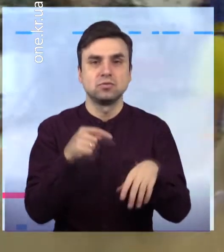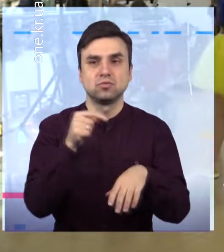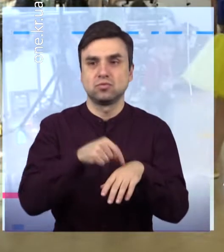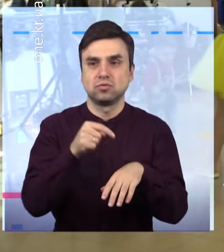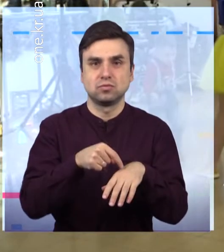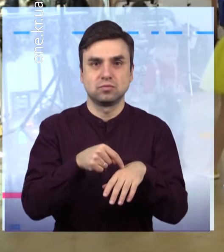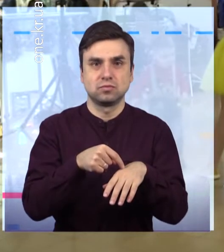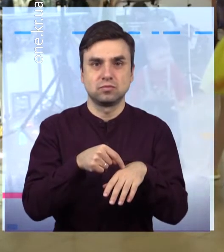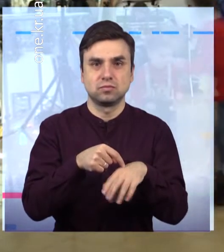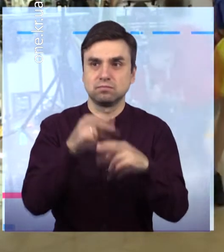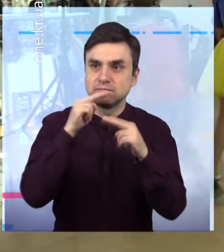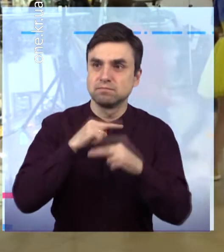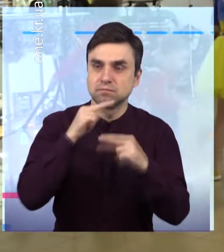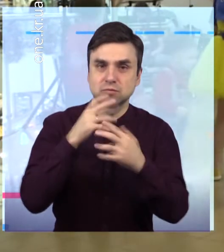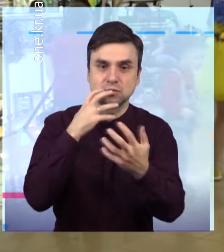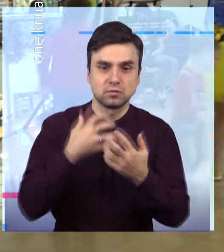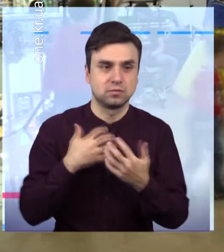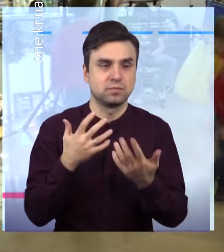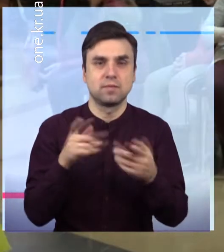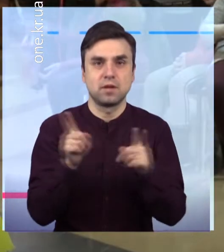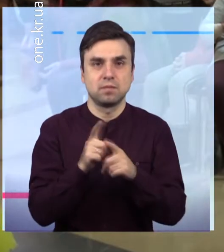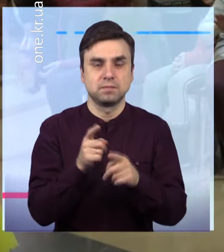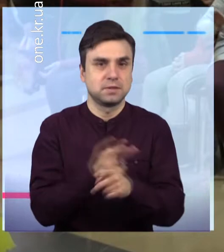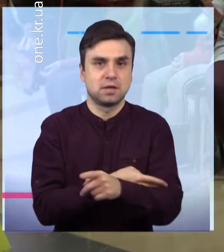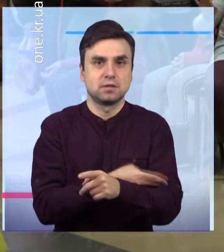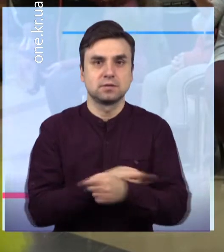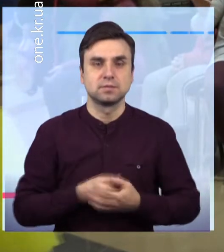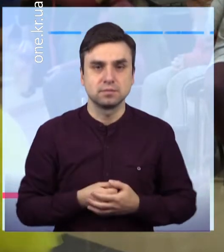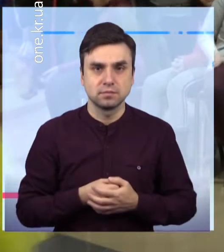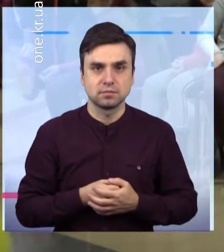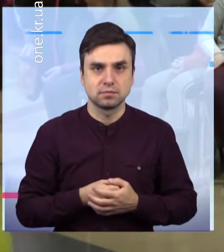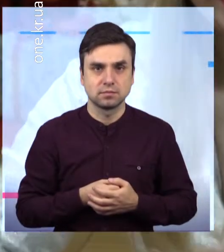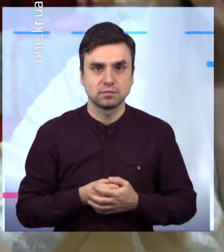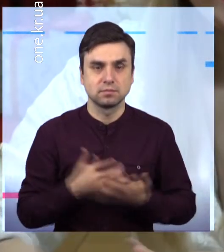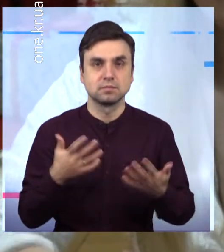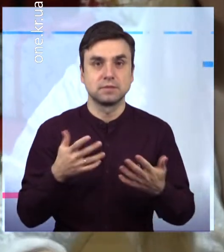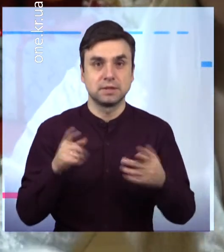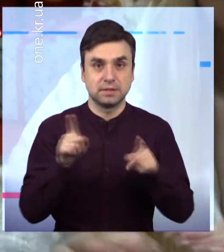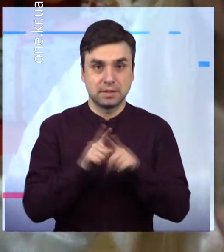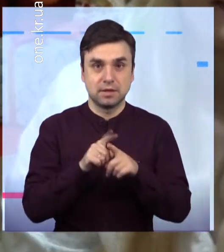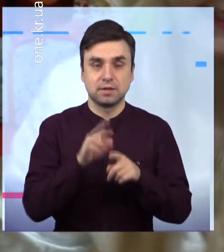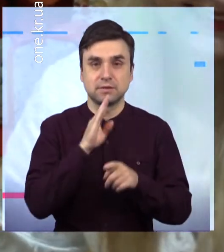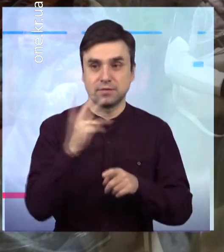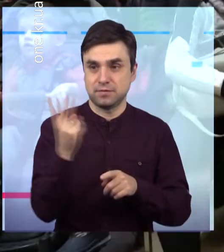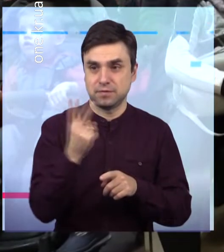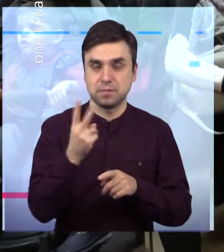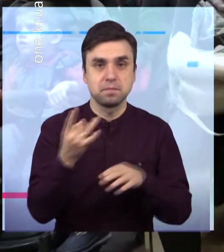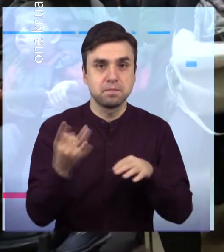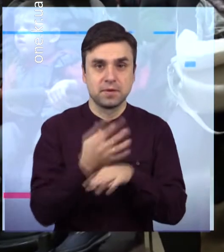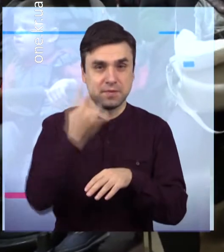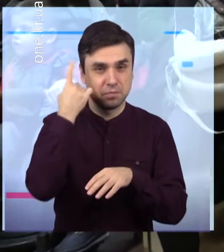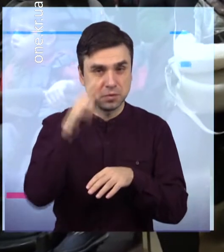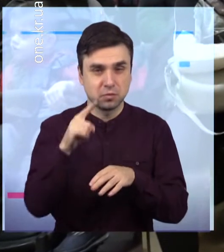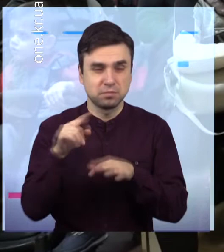Такий за масштабами захід дівчата організували вперше, проте намірів зупинятися не мають Тому в найближших планах організувати подібну